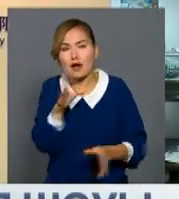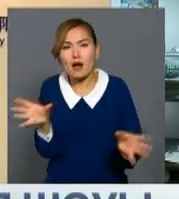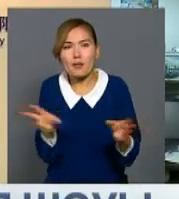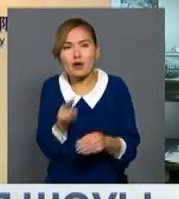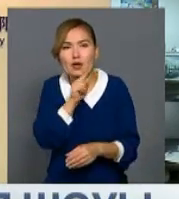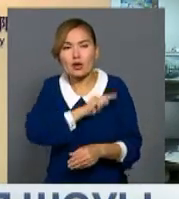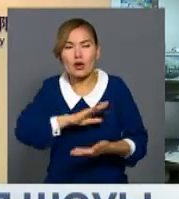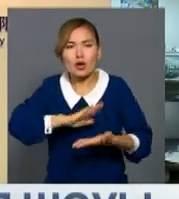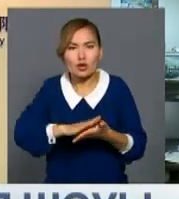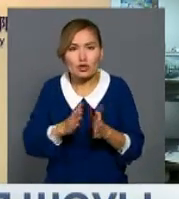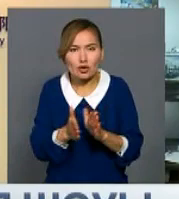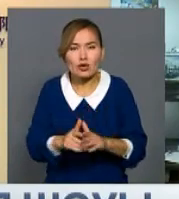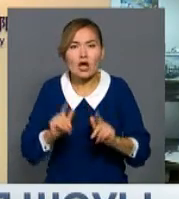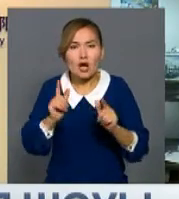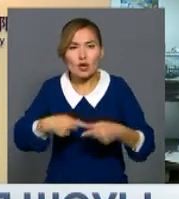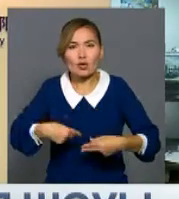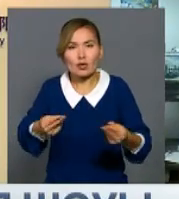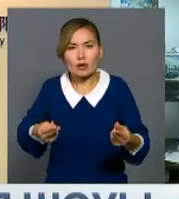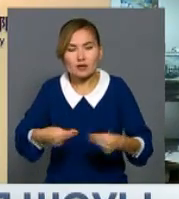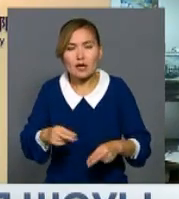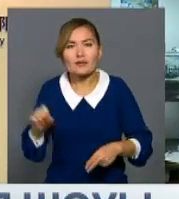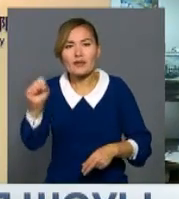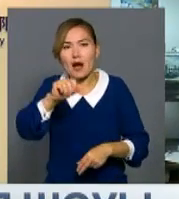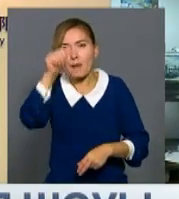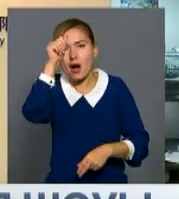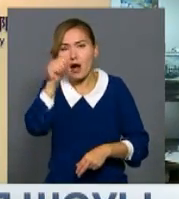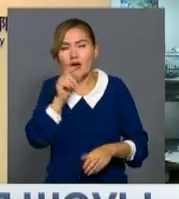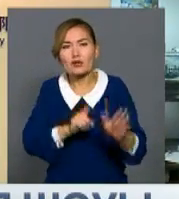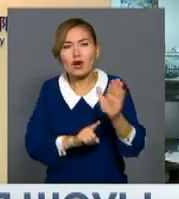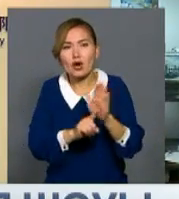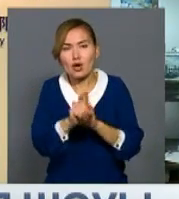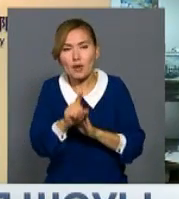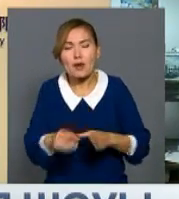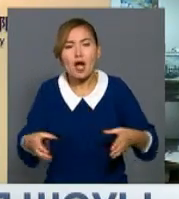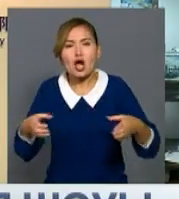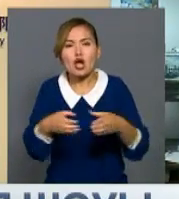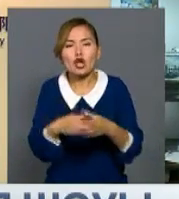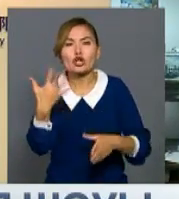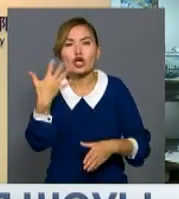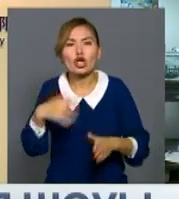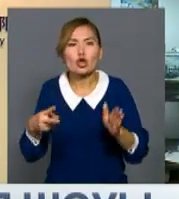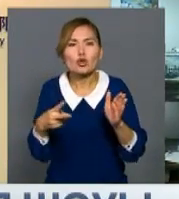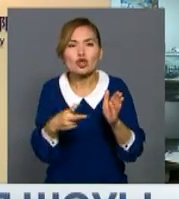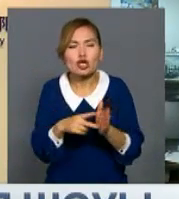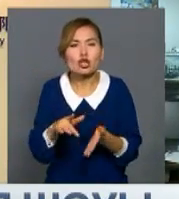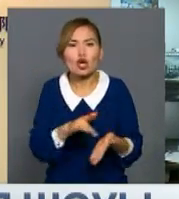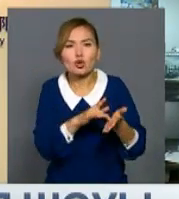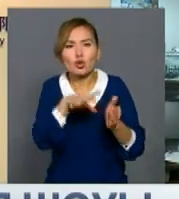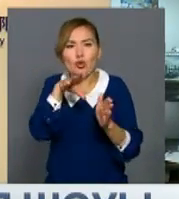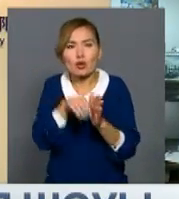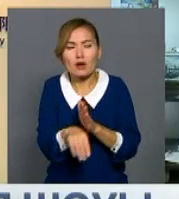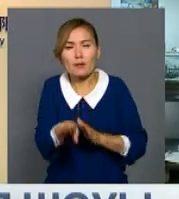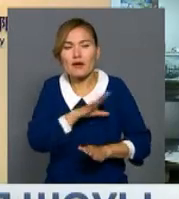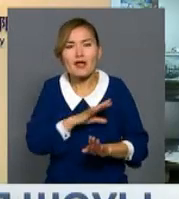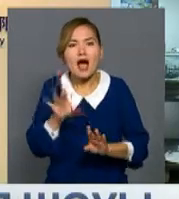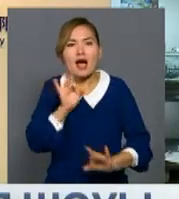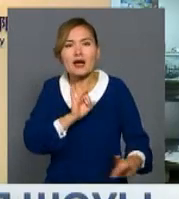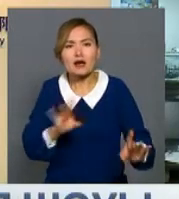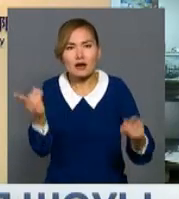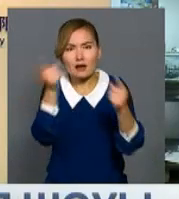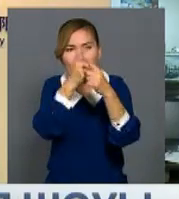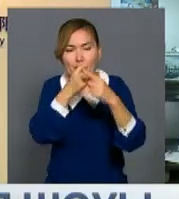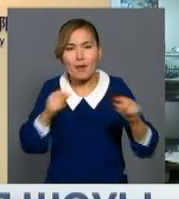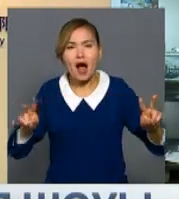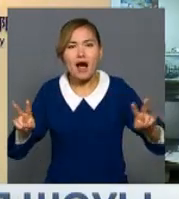шартқа отырып жұмыс істей бастадық. Тек тамыз айының басындағы алғашқы топта 57 турист болды. Жарнамада негізнен Астана